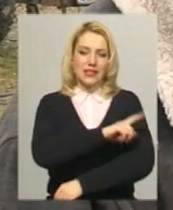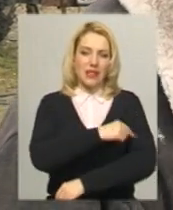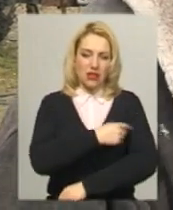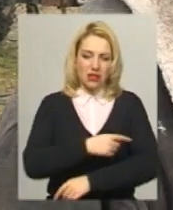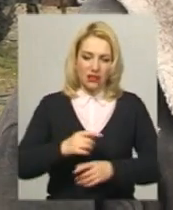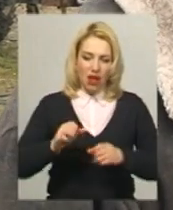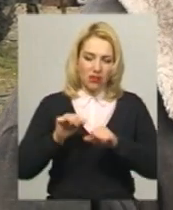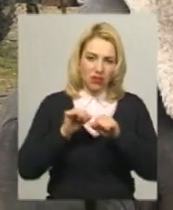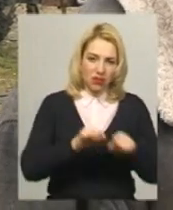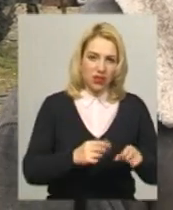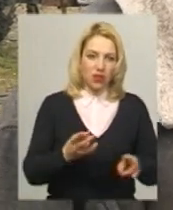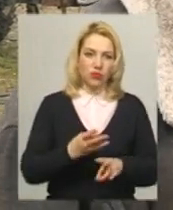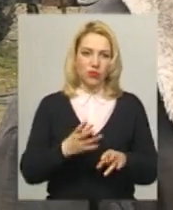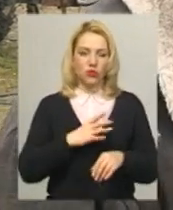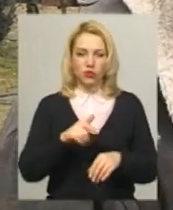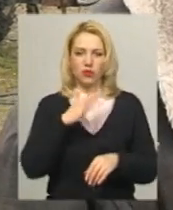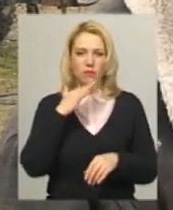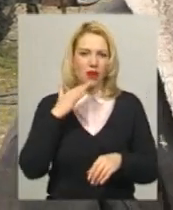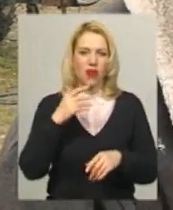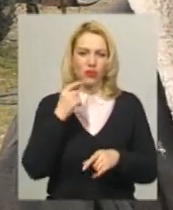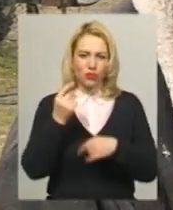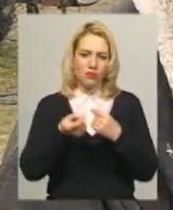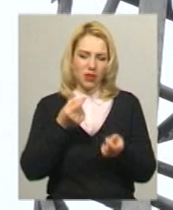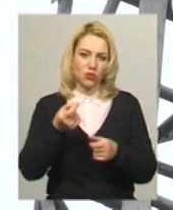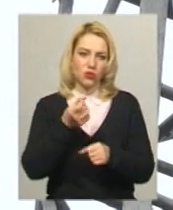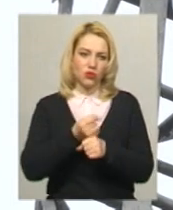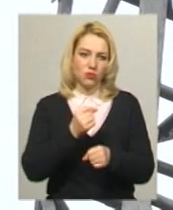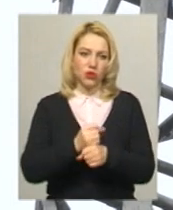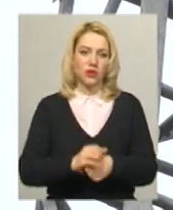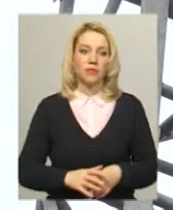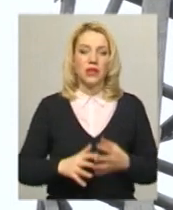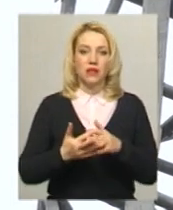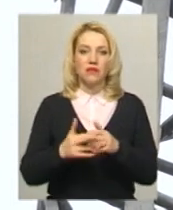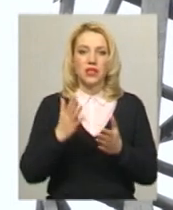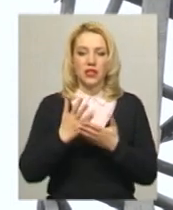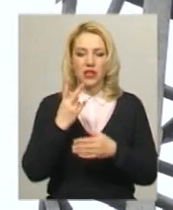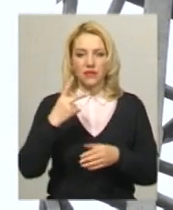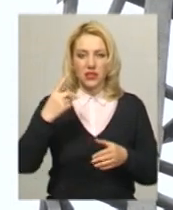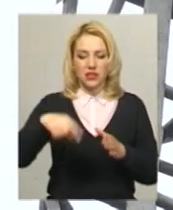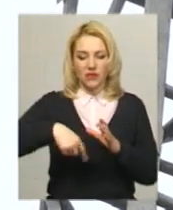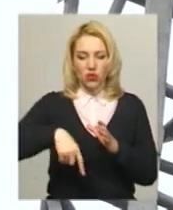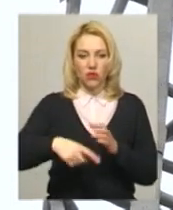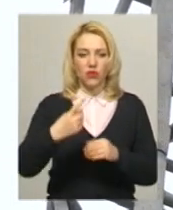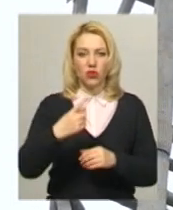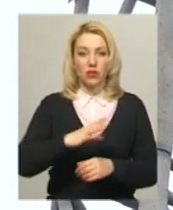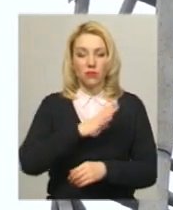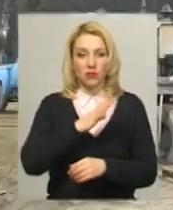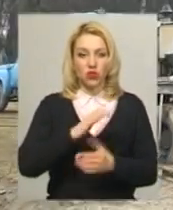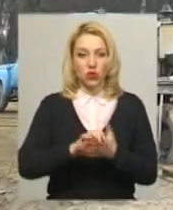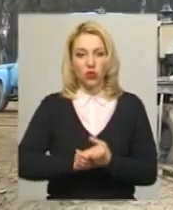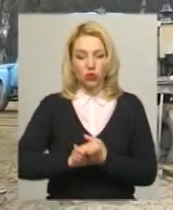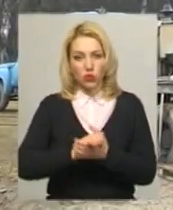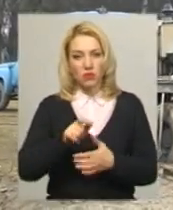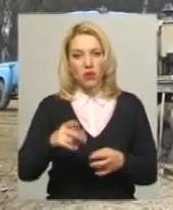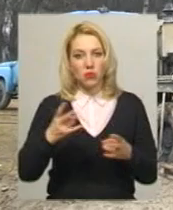тут ще повільноші, тут ще такої роботи, мілкі роботи. У селі є дві свердловини. Одна з них – колишня колгоспна, яка потребує